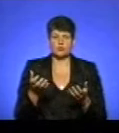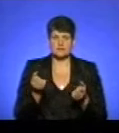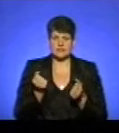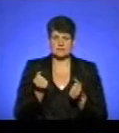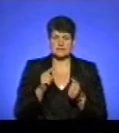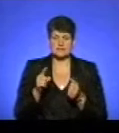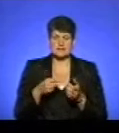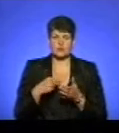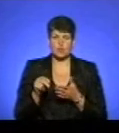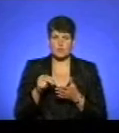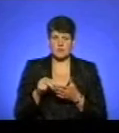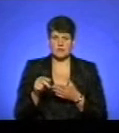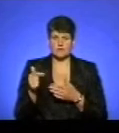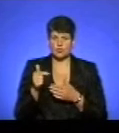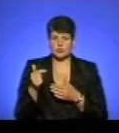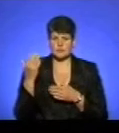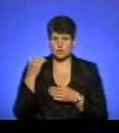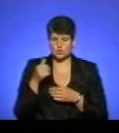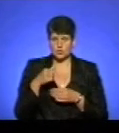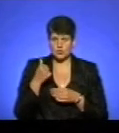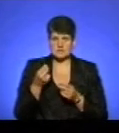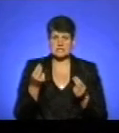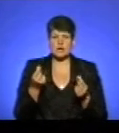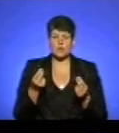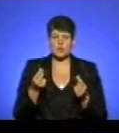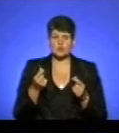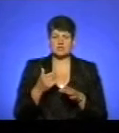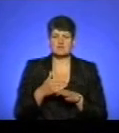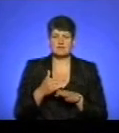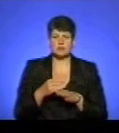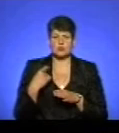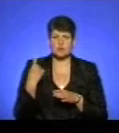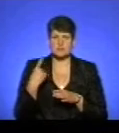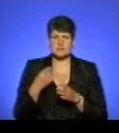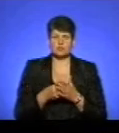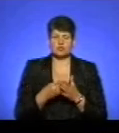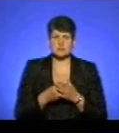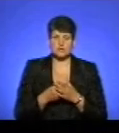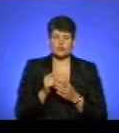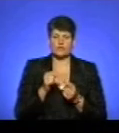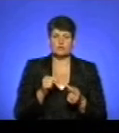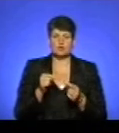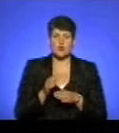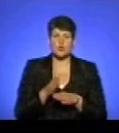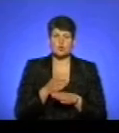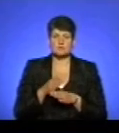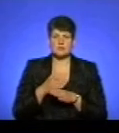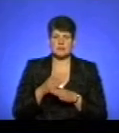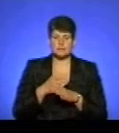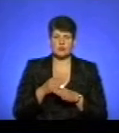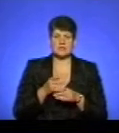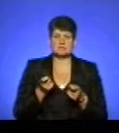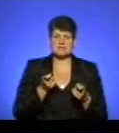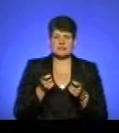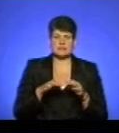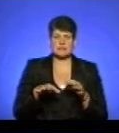закупили в грудні минулого року за кошти, виділені обласним бюджетом. І відповідно розподілили по адміністративних